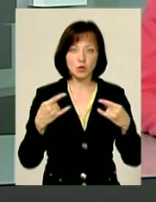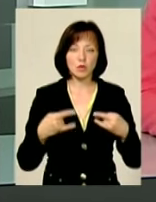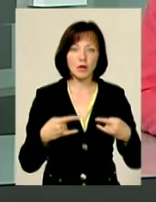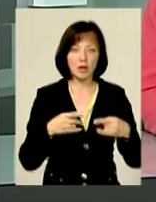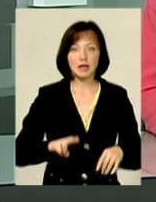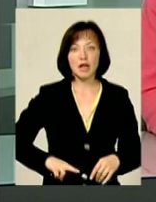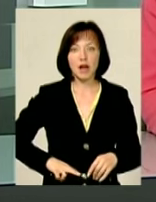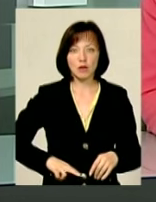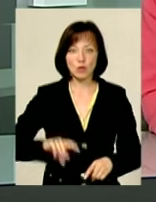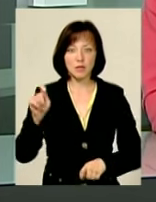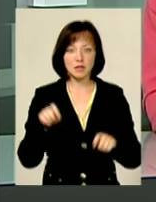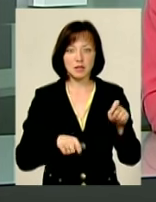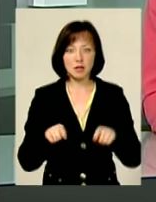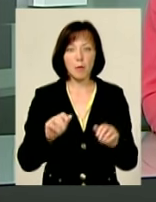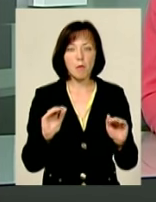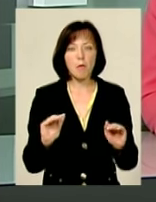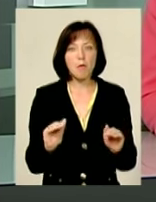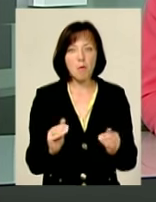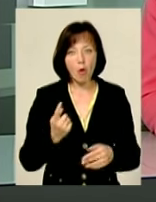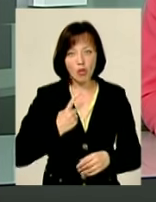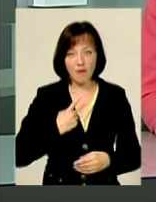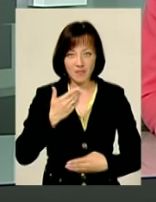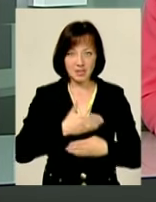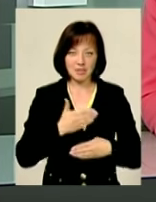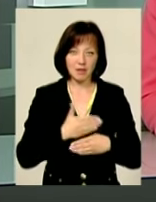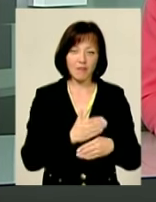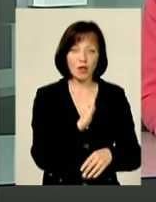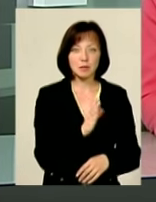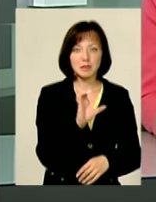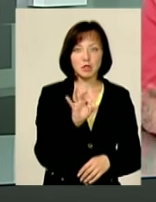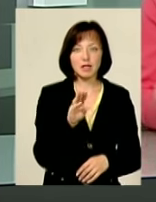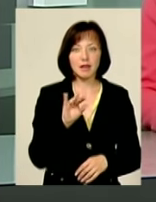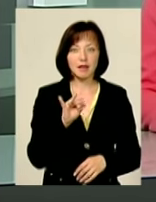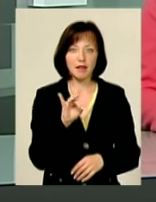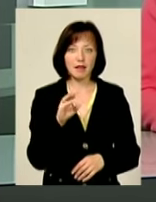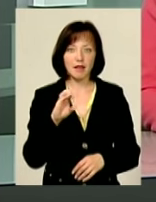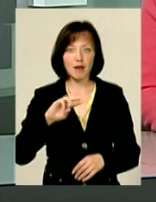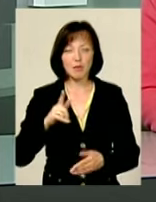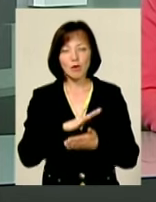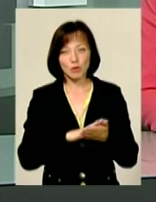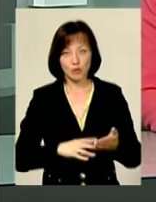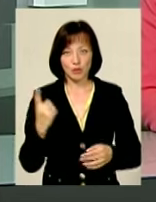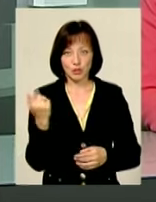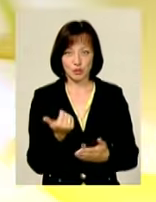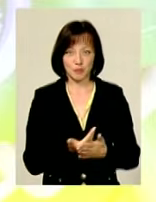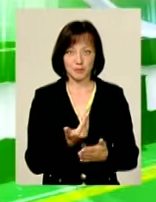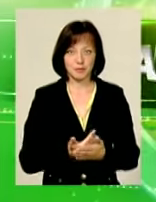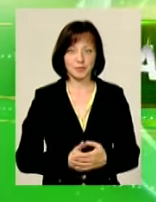із директором фестивалю Моновистав від Луння Володимиром Смотрителем. Ну, а ми продовжуємо панераму тиждень.